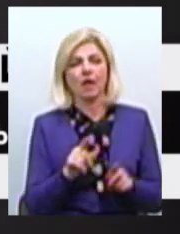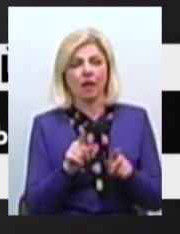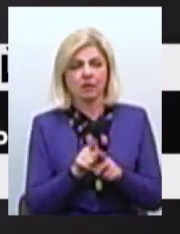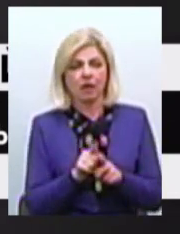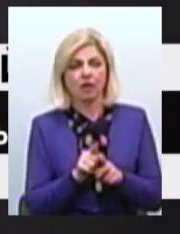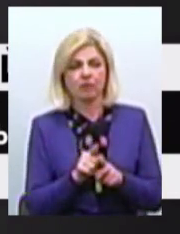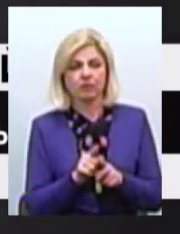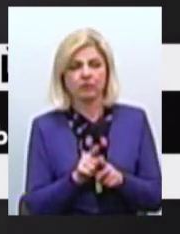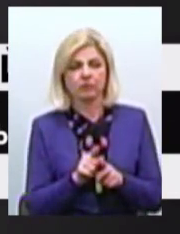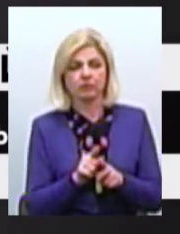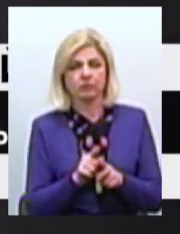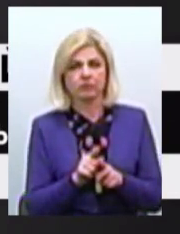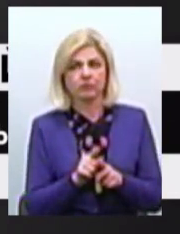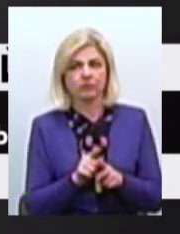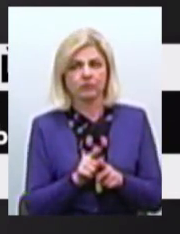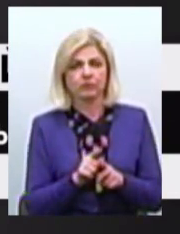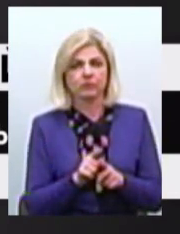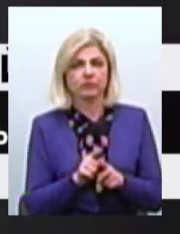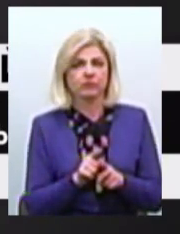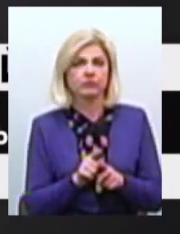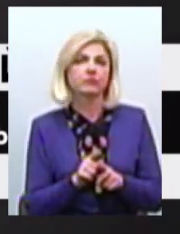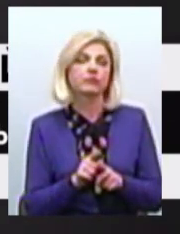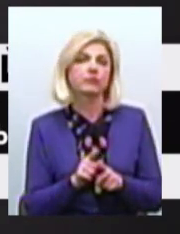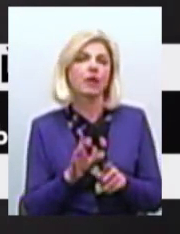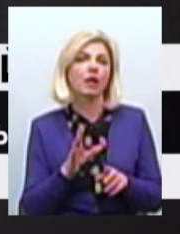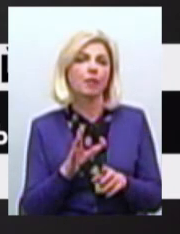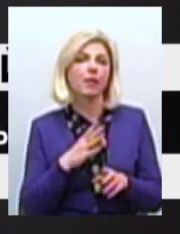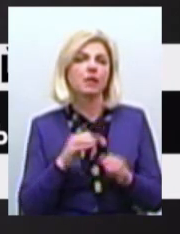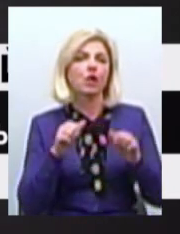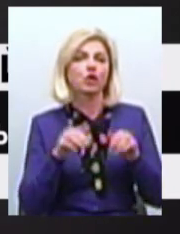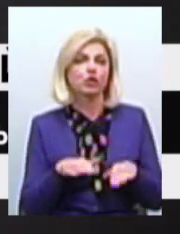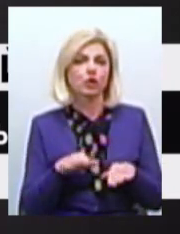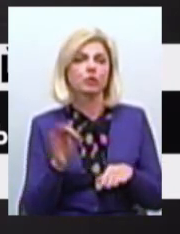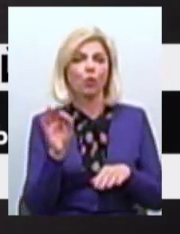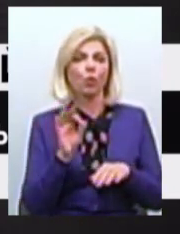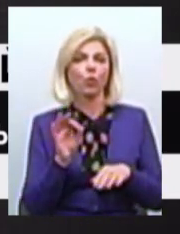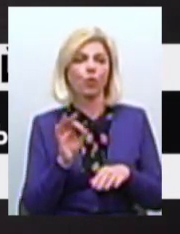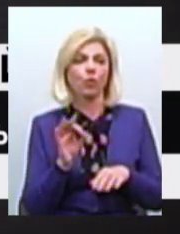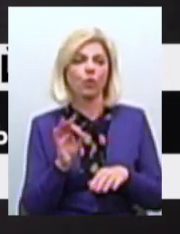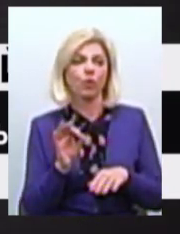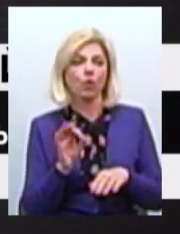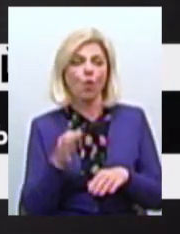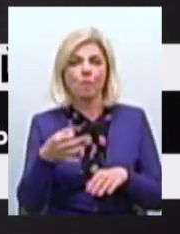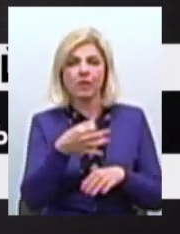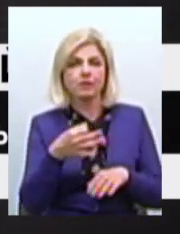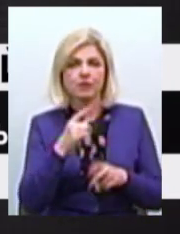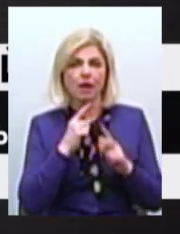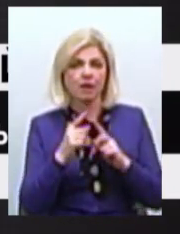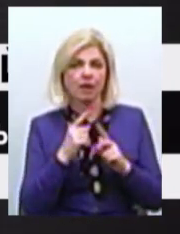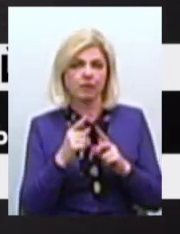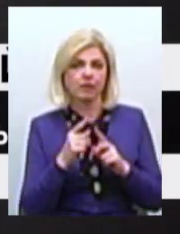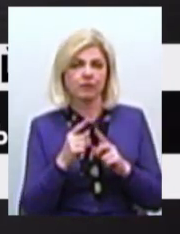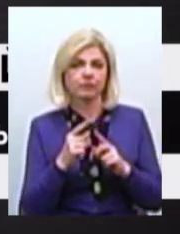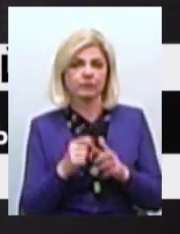все Щас Уже таке було Першовічне річнення Що Обласна рада Дягає на